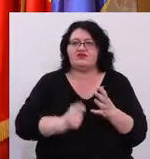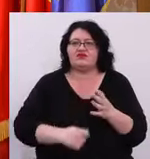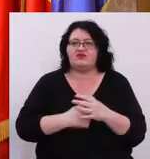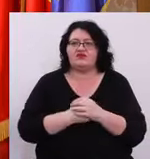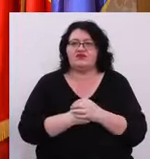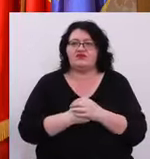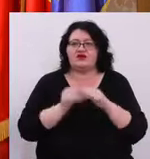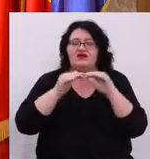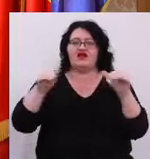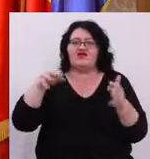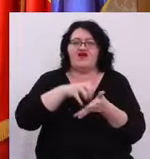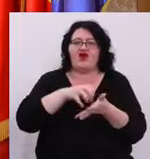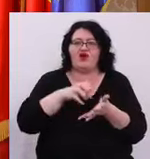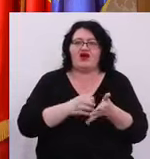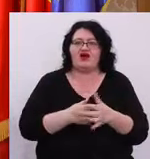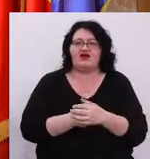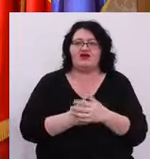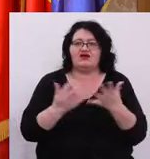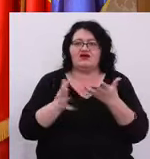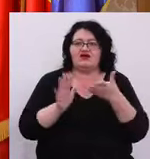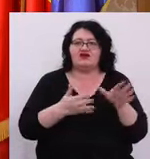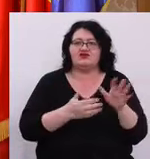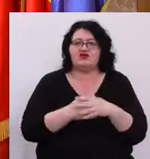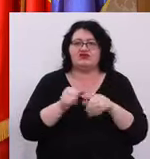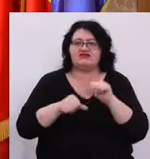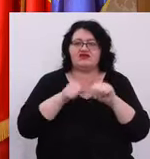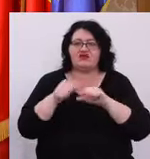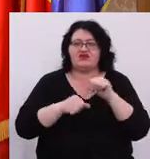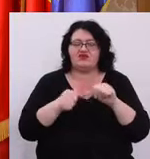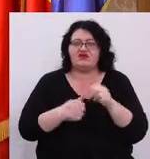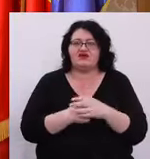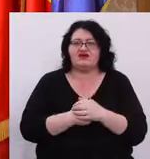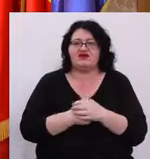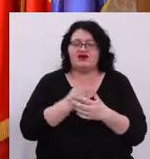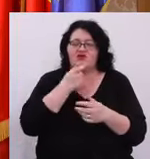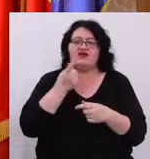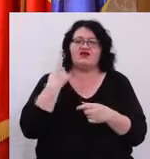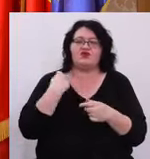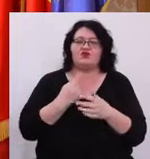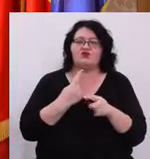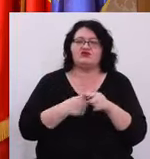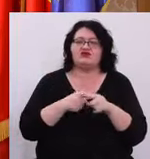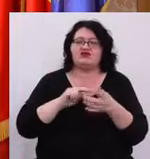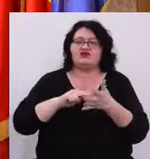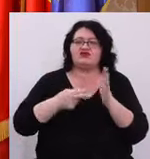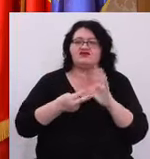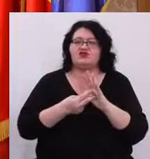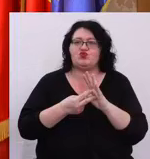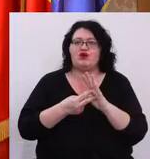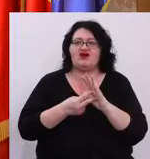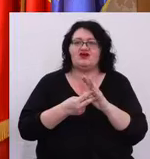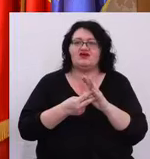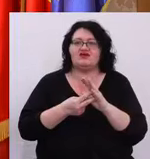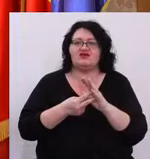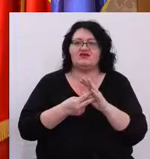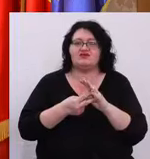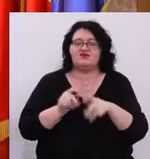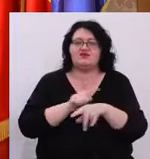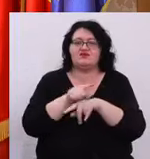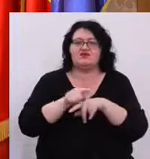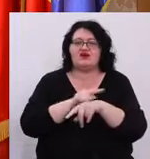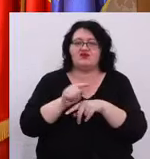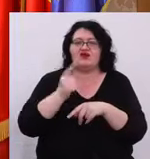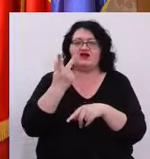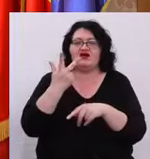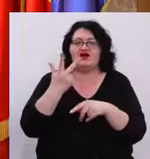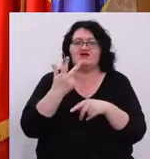la nivel regional care a început în septembrie anul trecut și se desfășoară pe perioada